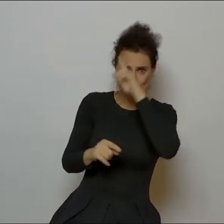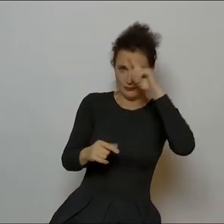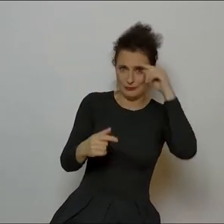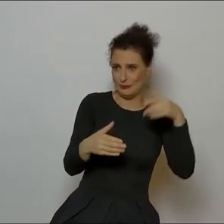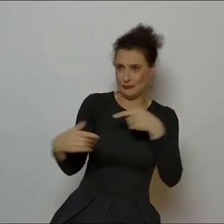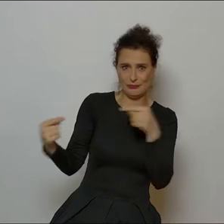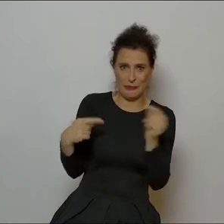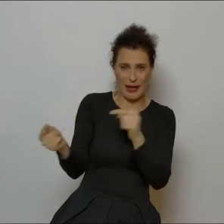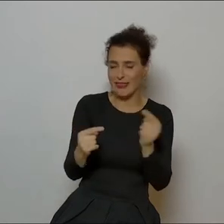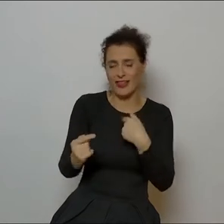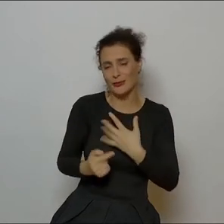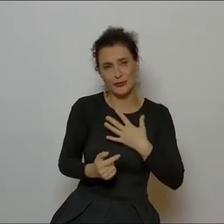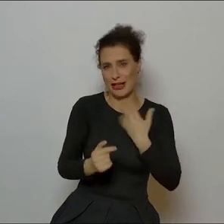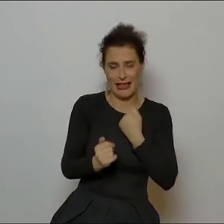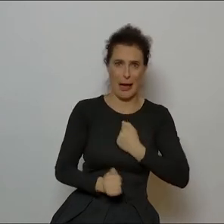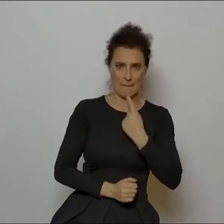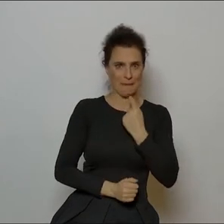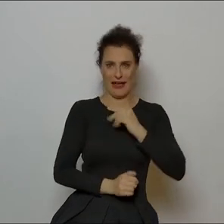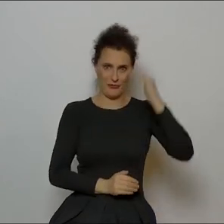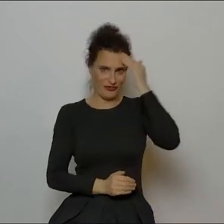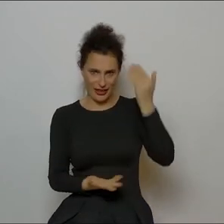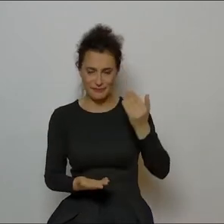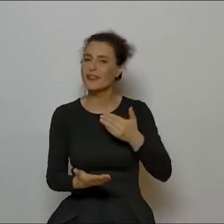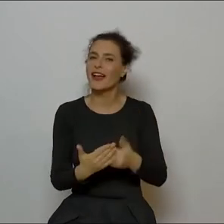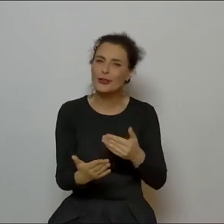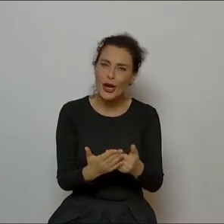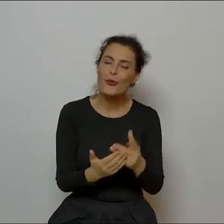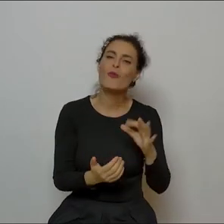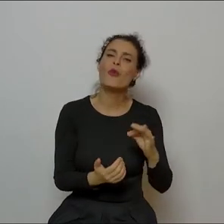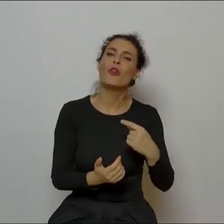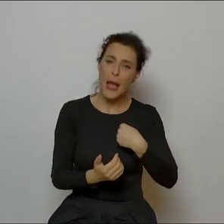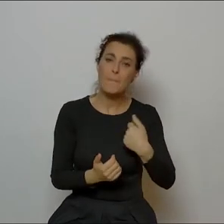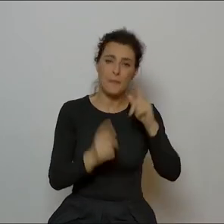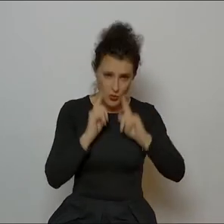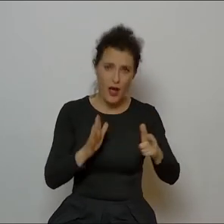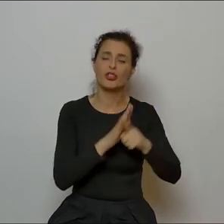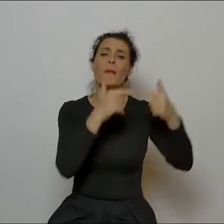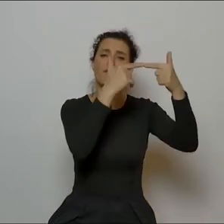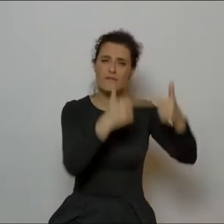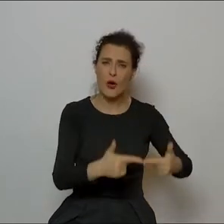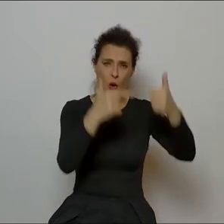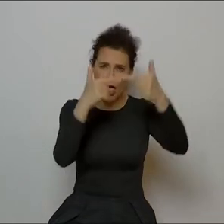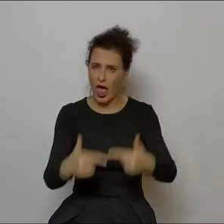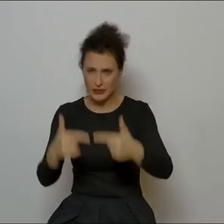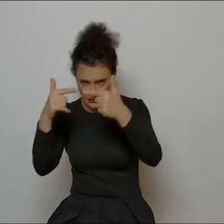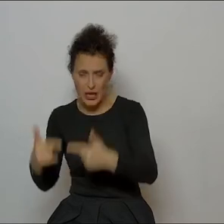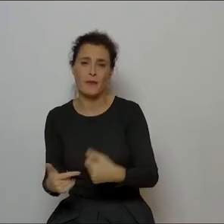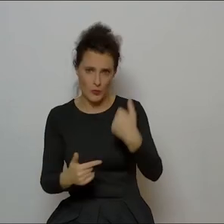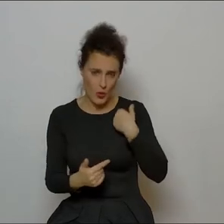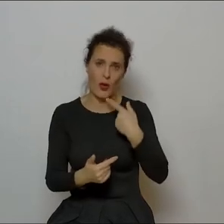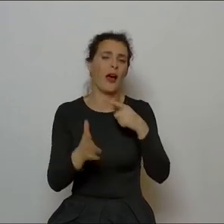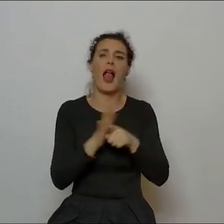ja miałam do czynienia z poezją wszelką, począwszy od...